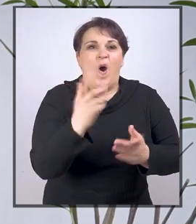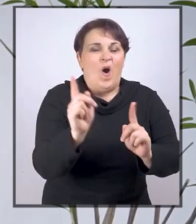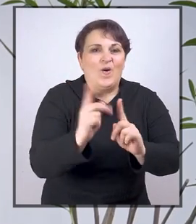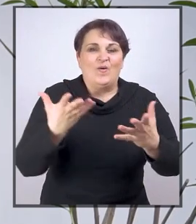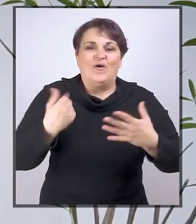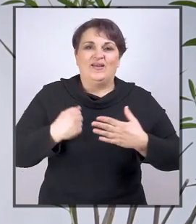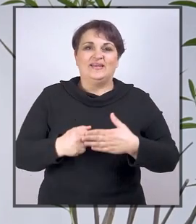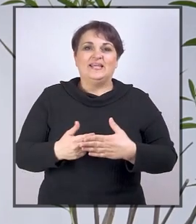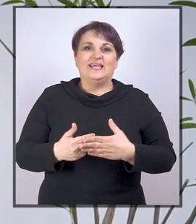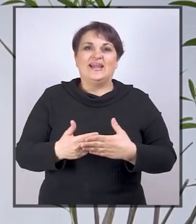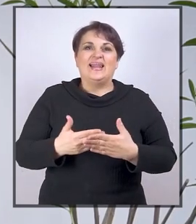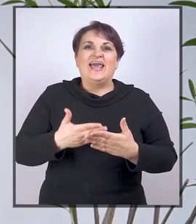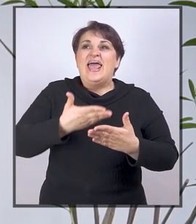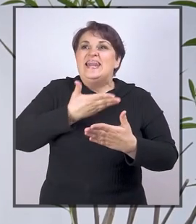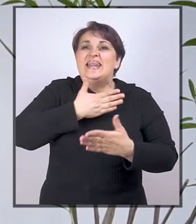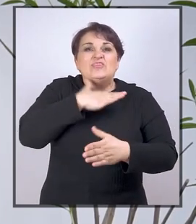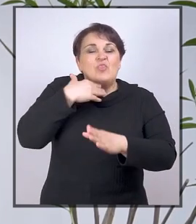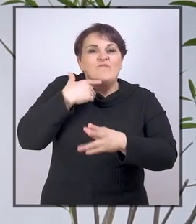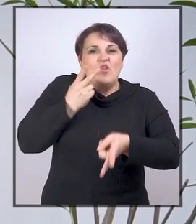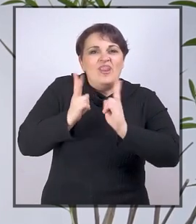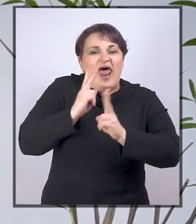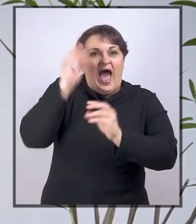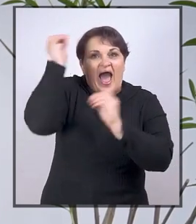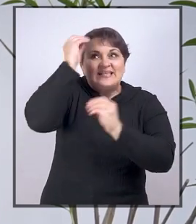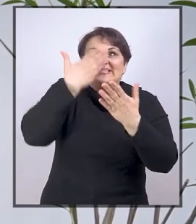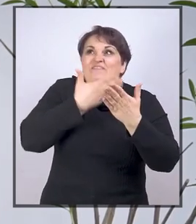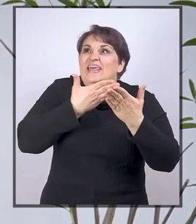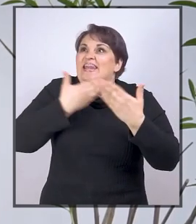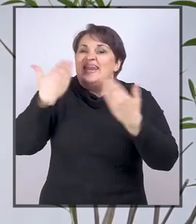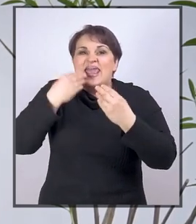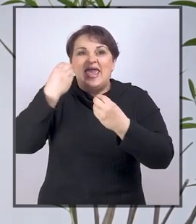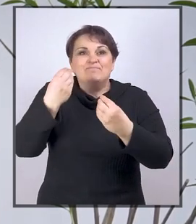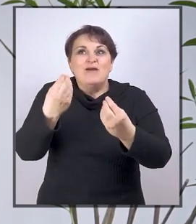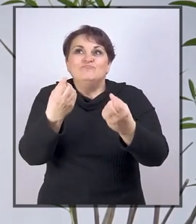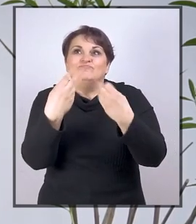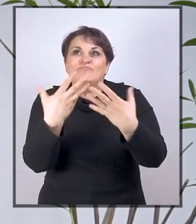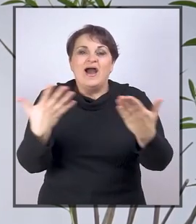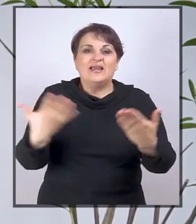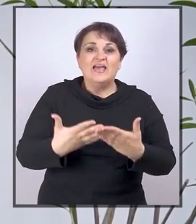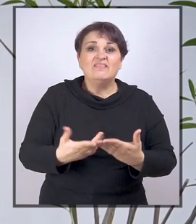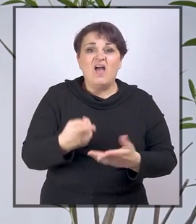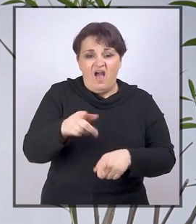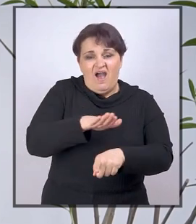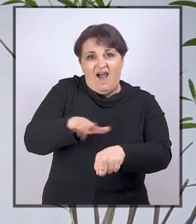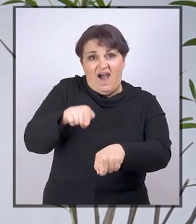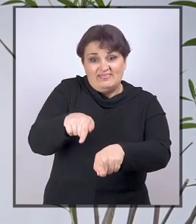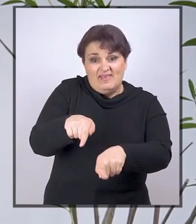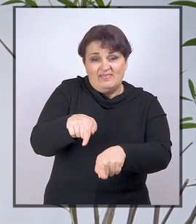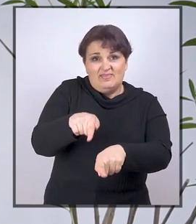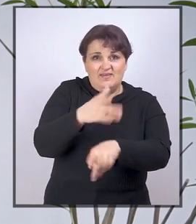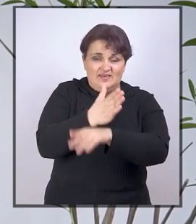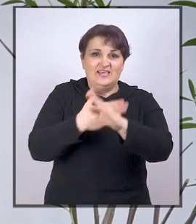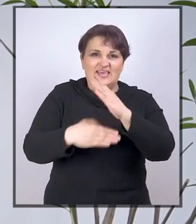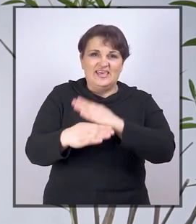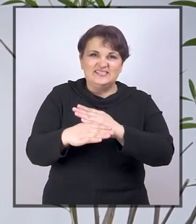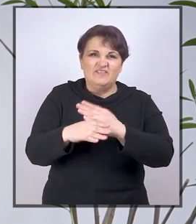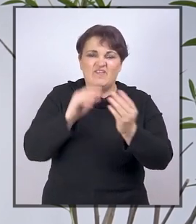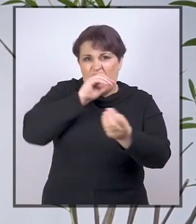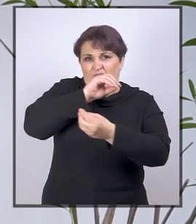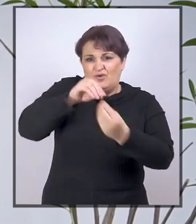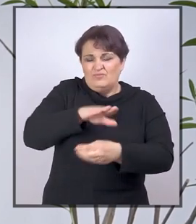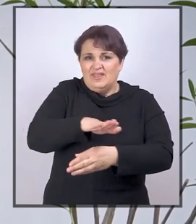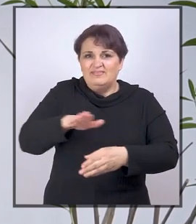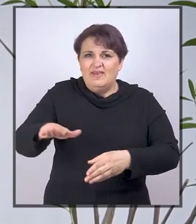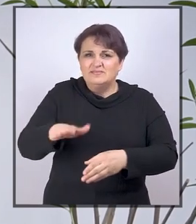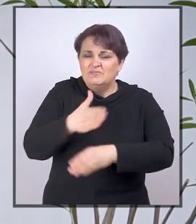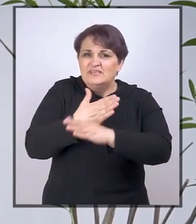okoline, ne educiranošću nastavnika, a djete sa